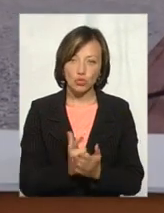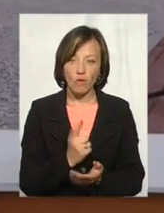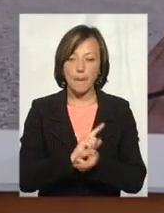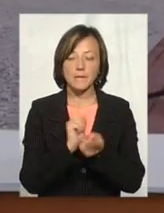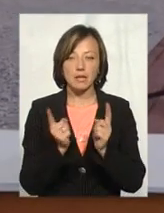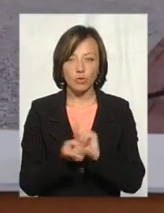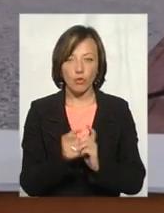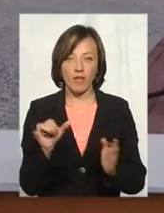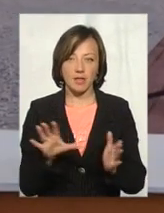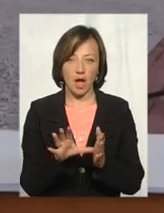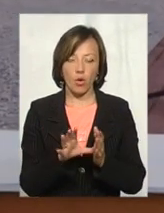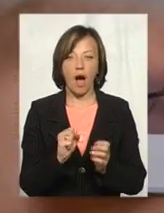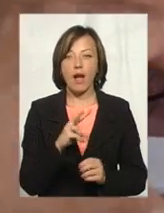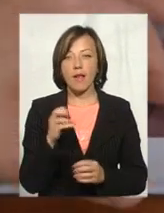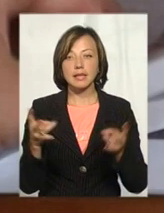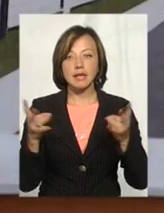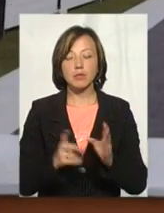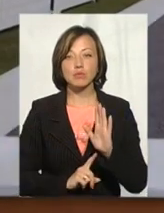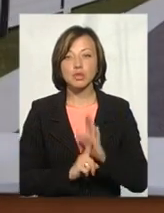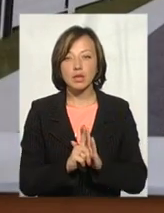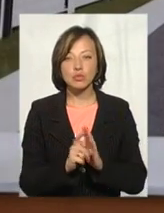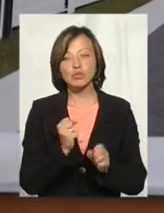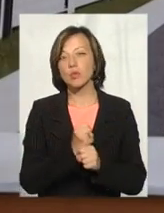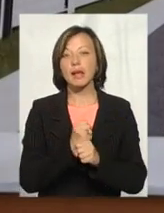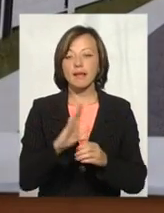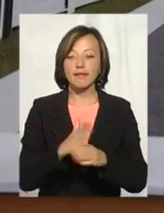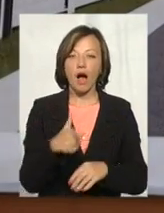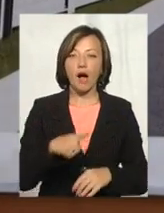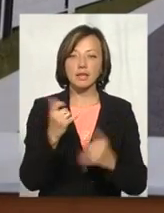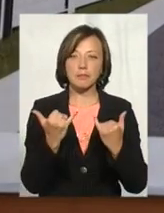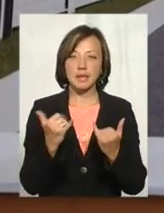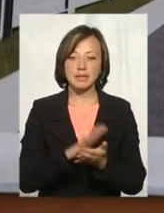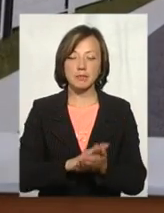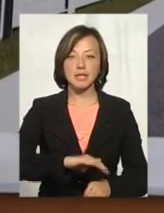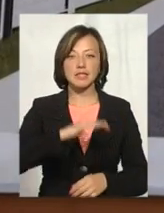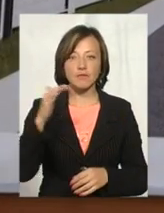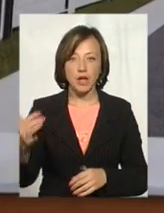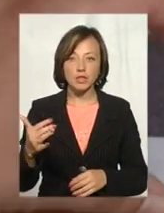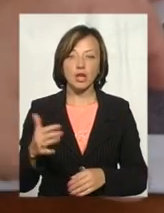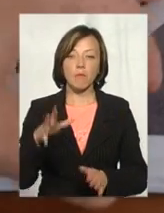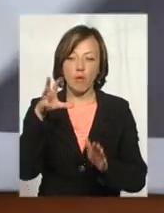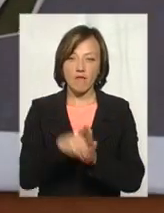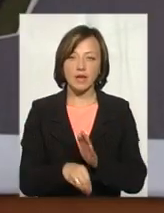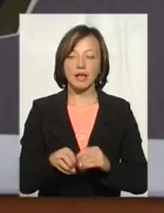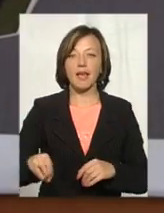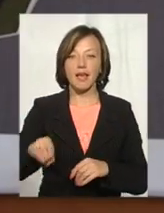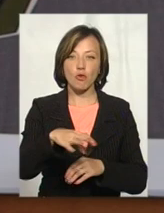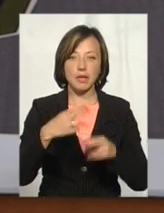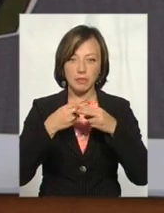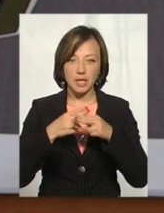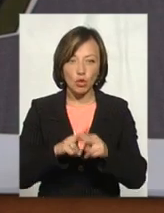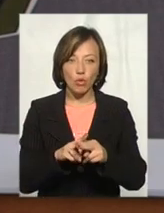перетворюватиметься в енергію. Та для цього треба спочатку зробити дегазацію теперішнього сміттєзвалища, поховати його європейськими